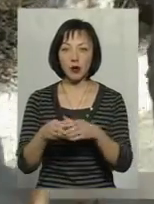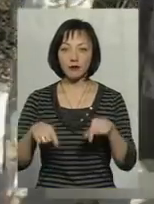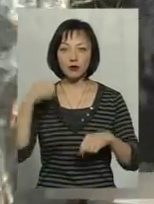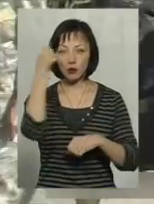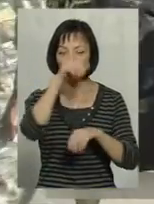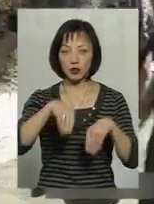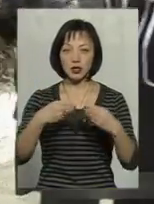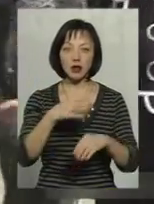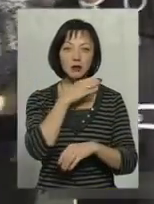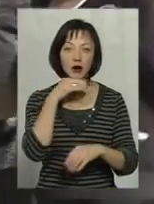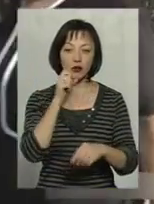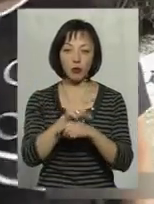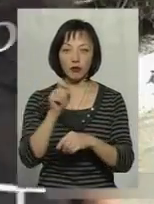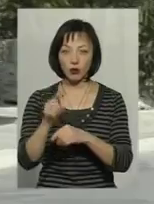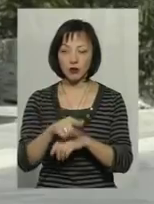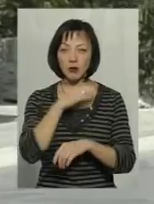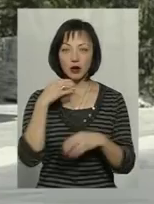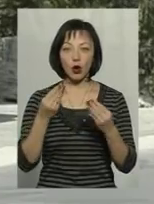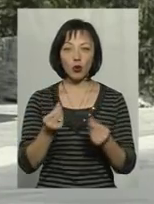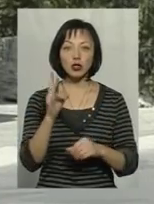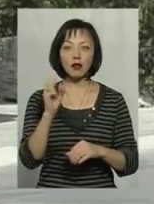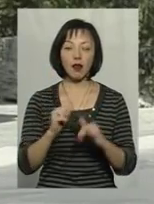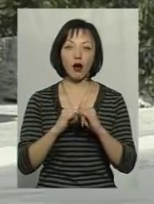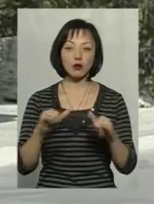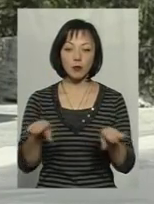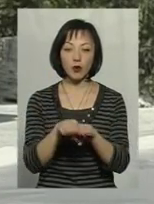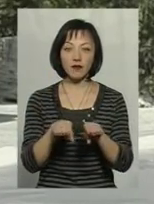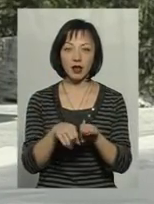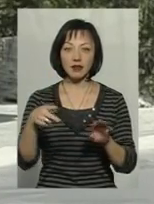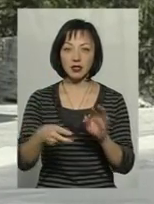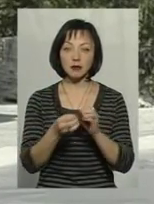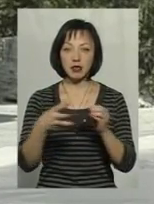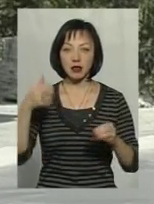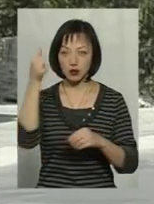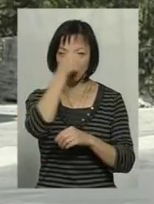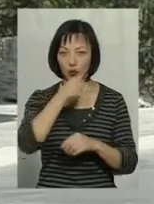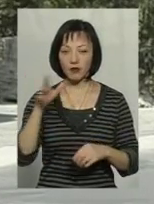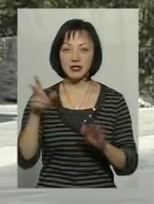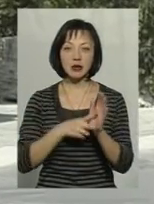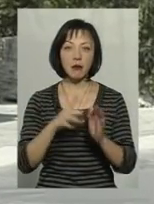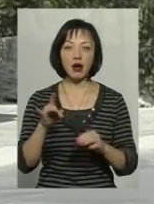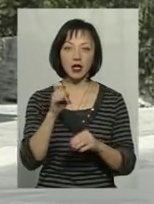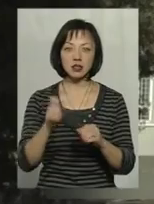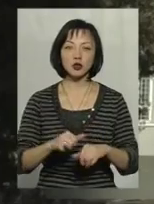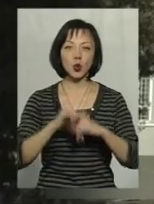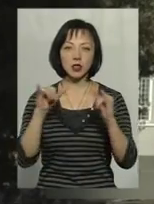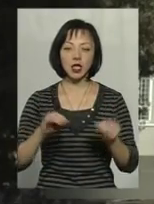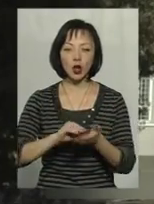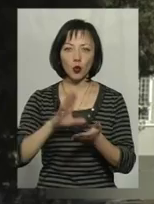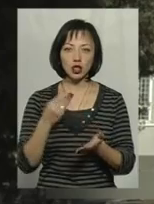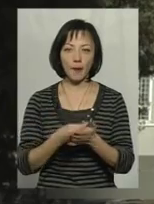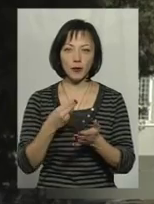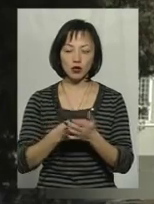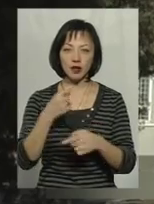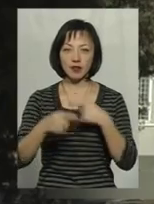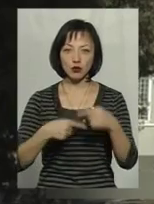цьому році їм дали багато повноважень і багато грошей на розвиток. У порівнянні з 2015 роком у сім разів зросли надходження до їх бюджетів.